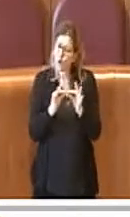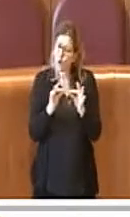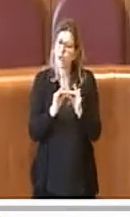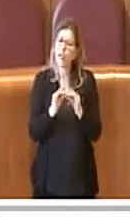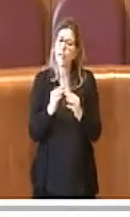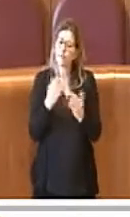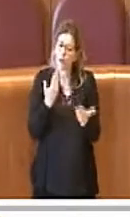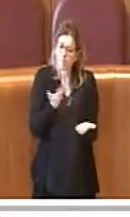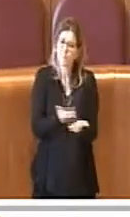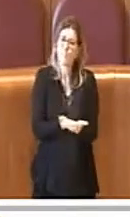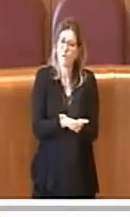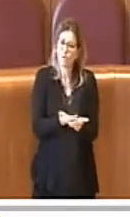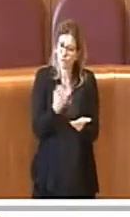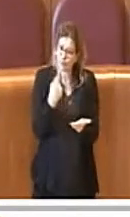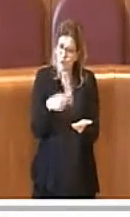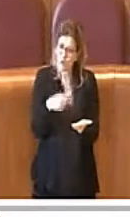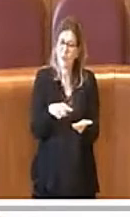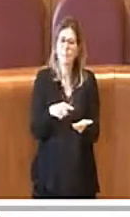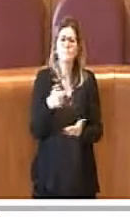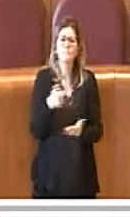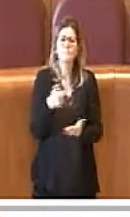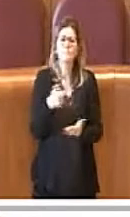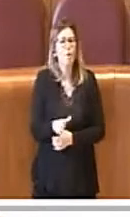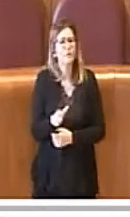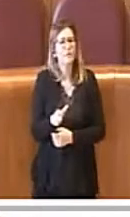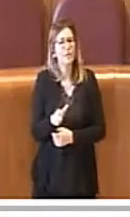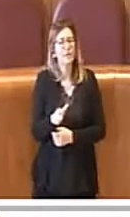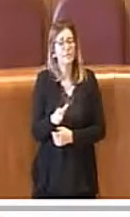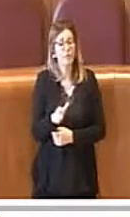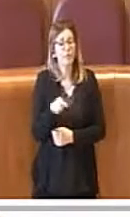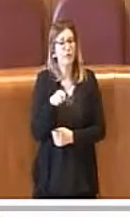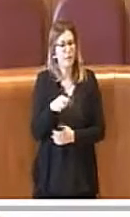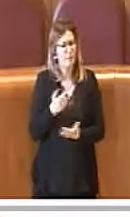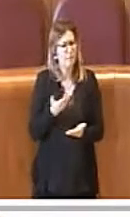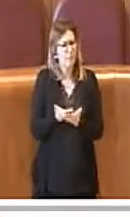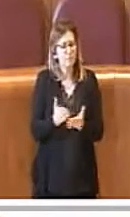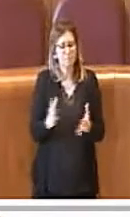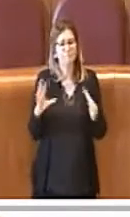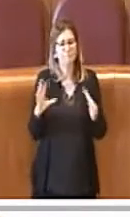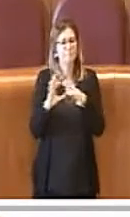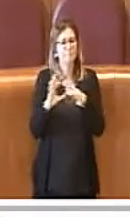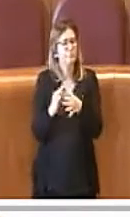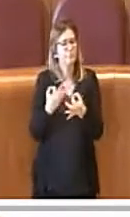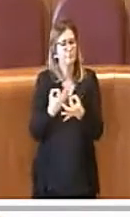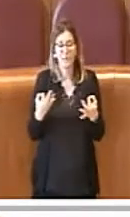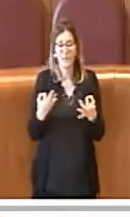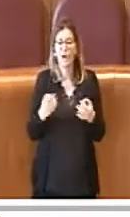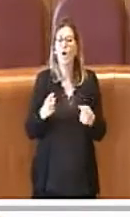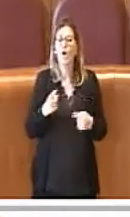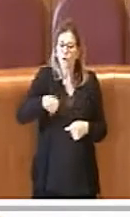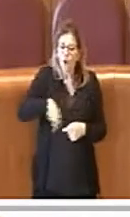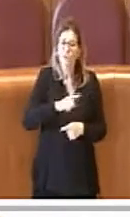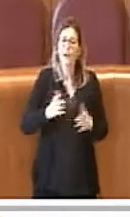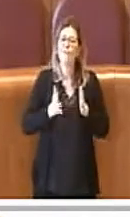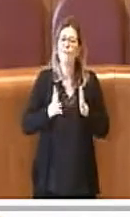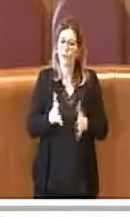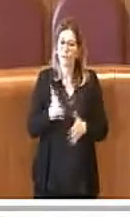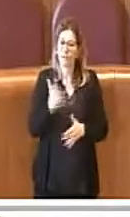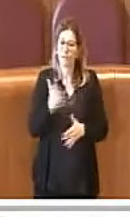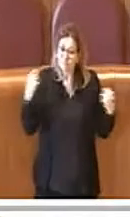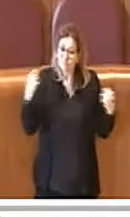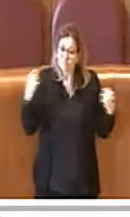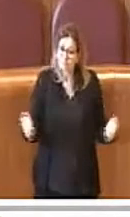questo perché la stessa è in sintonia ed è conforme alla nostra volontà di promuovere un